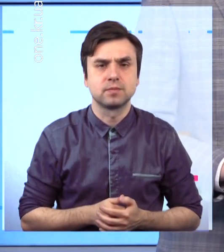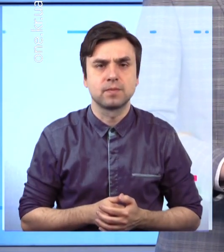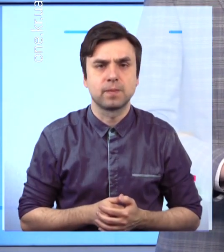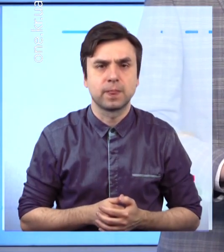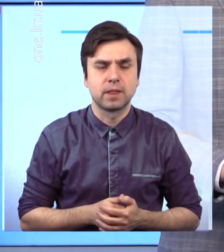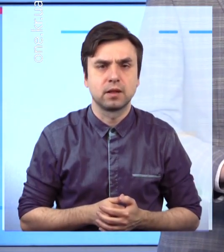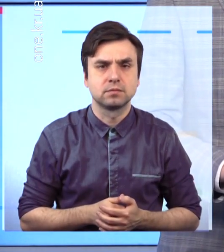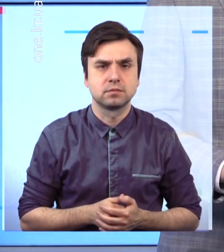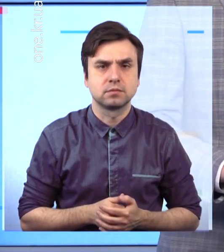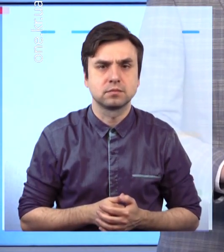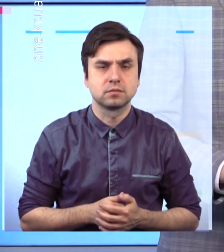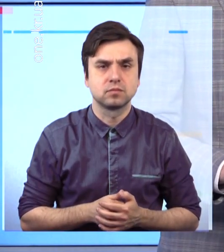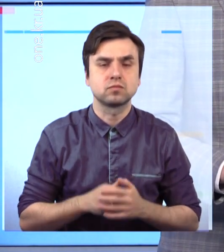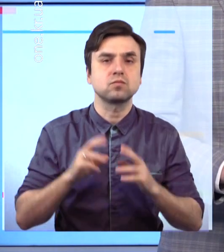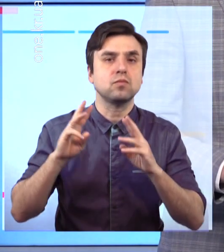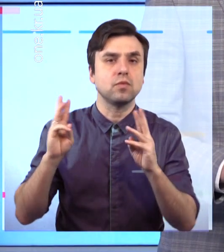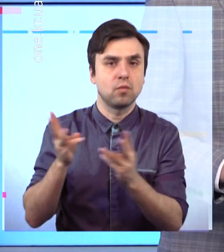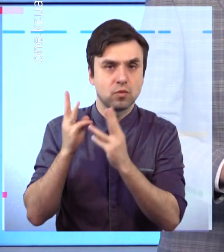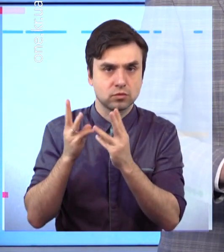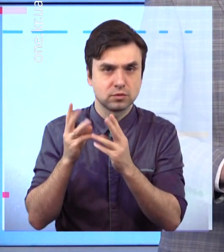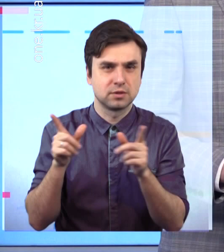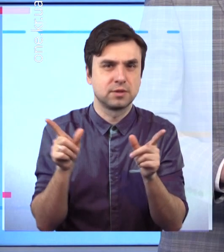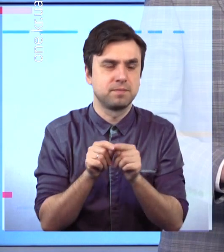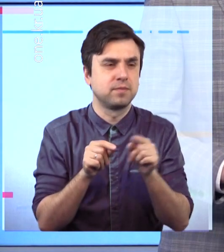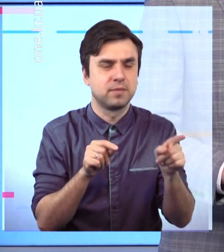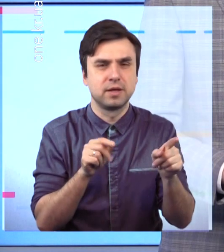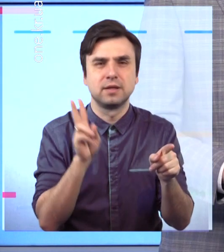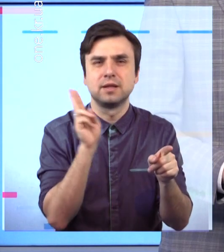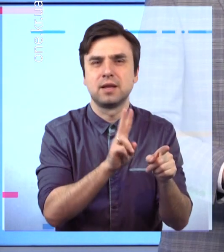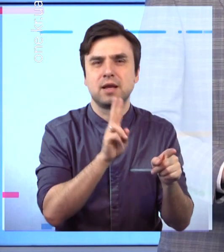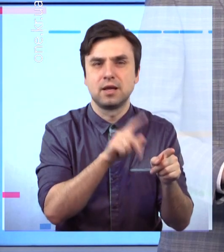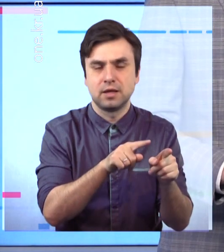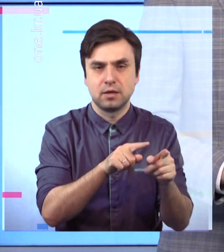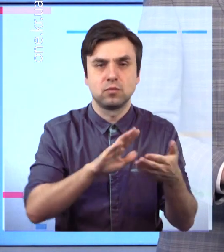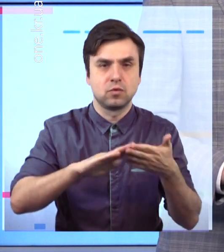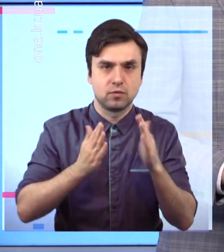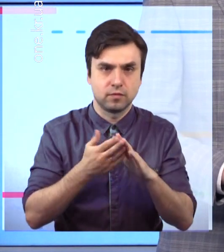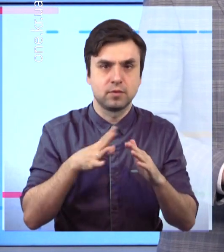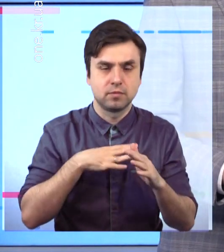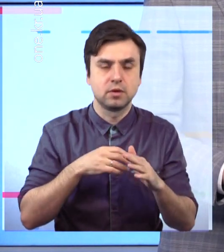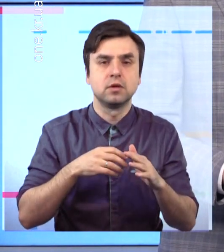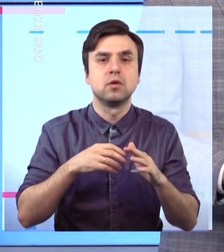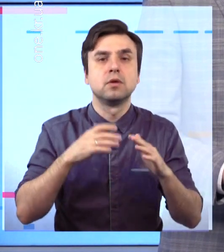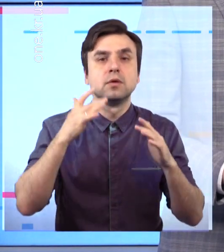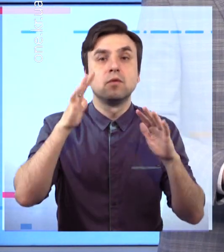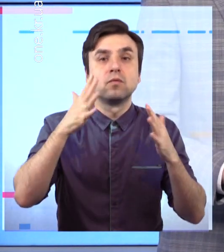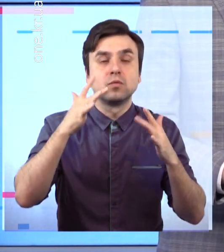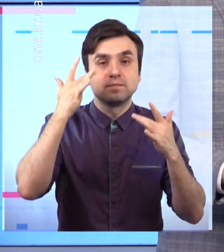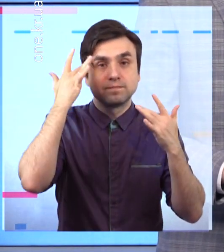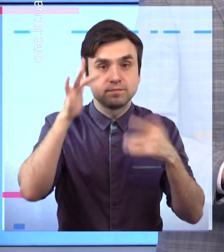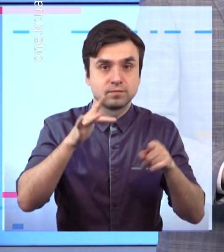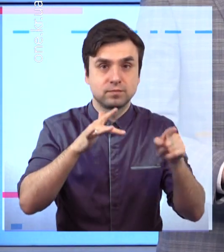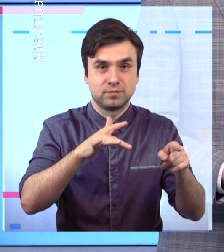Рятувальники з комунальниками провели навчання щодо дії у надзвичайній ситуації на автотранспортному підприємстві. За